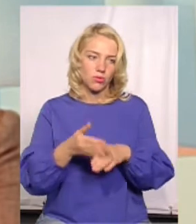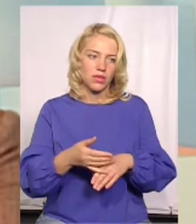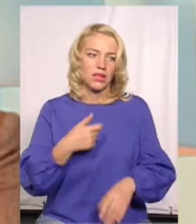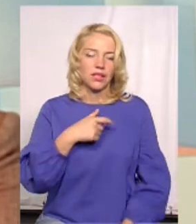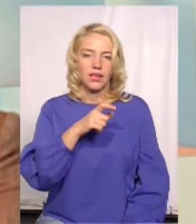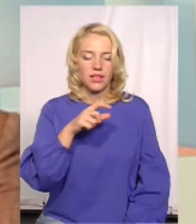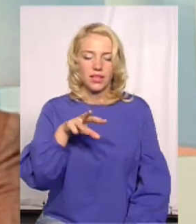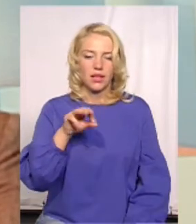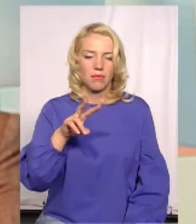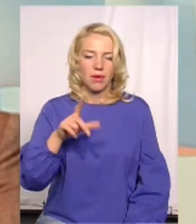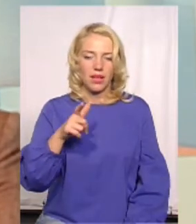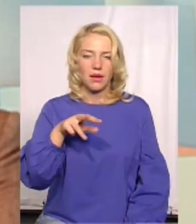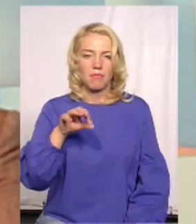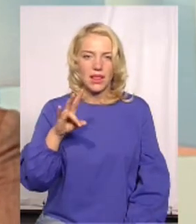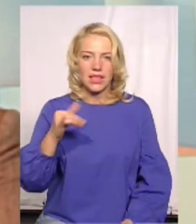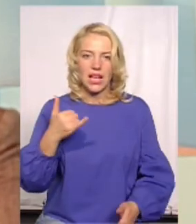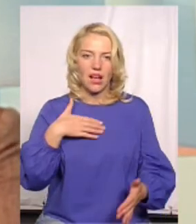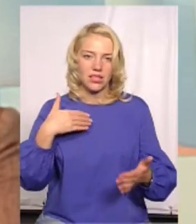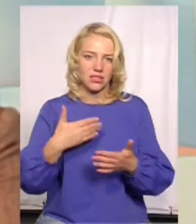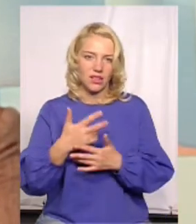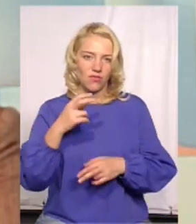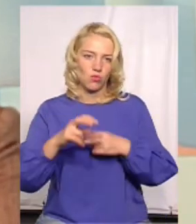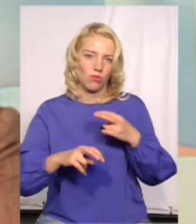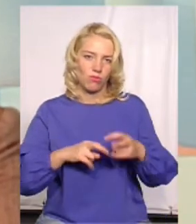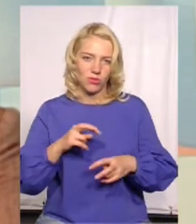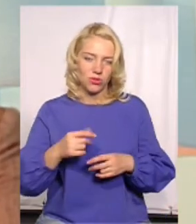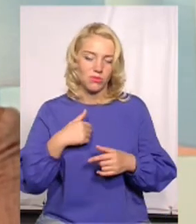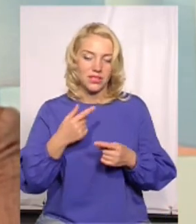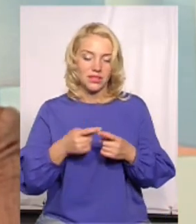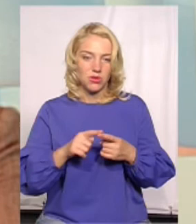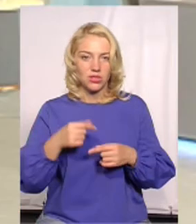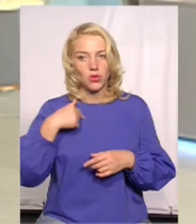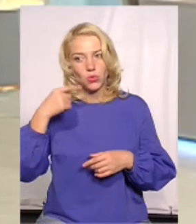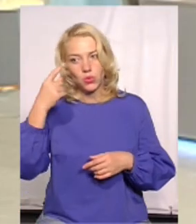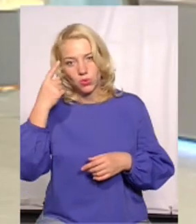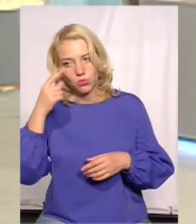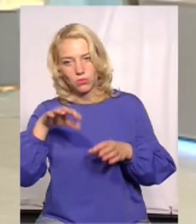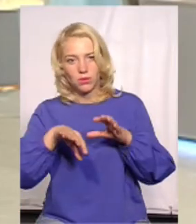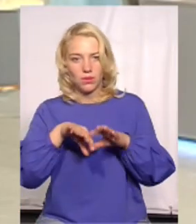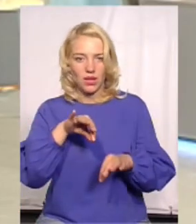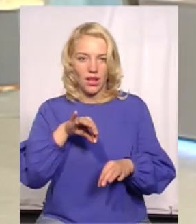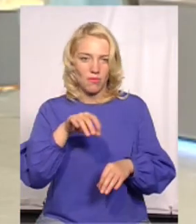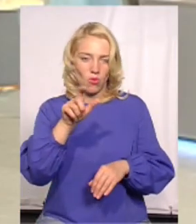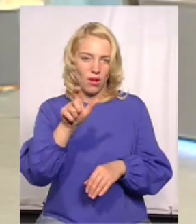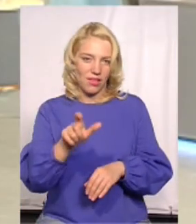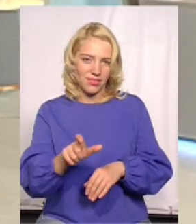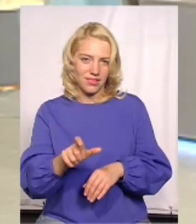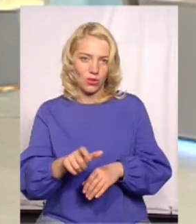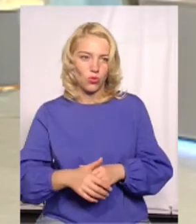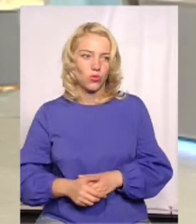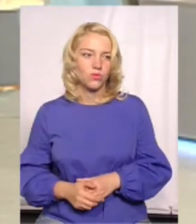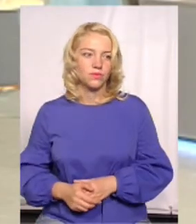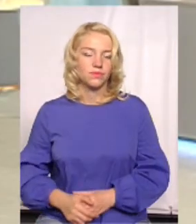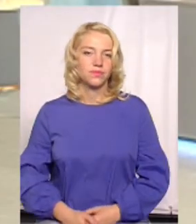кажуть, соцмережах в активному пошуку, ми про це думаємо, шукаємо, підбираємо кандидатури. А як воно буде? Ну, життя